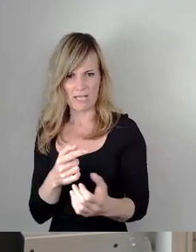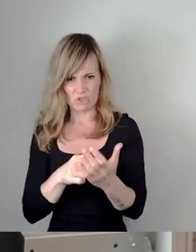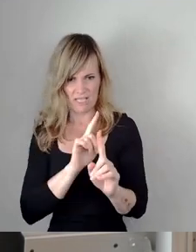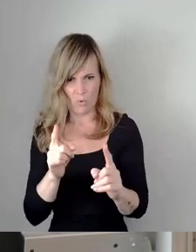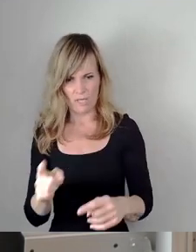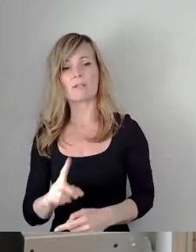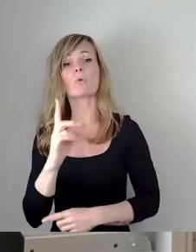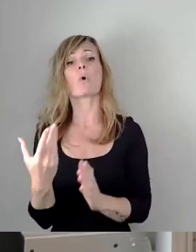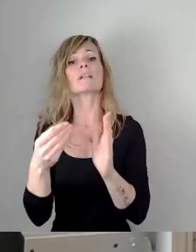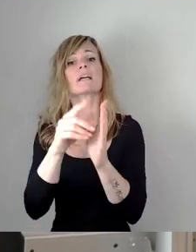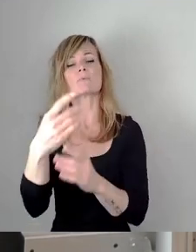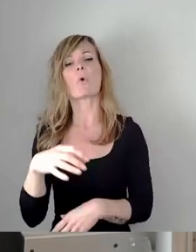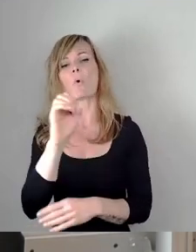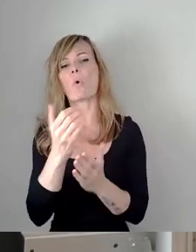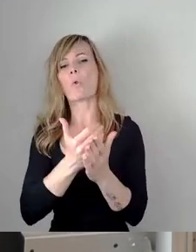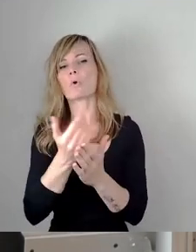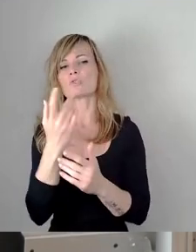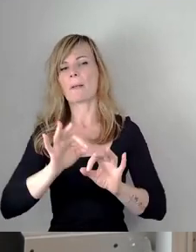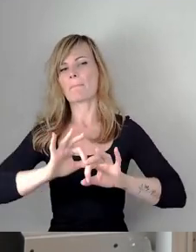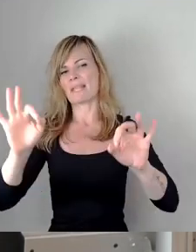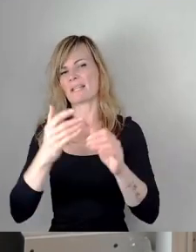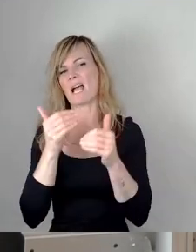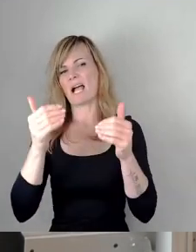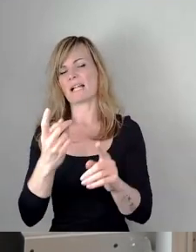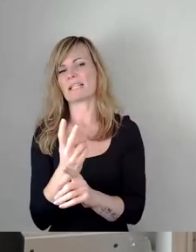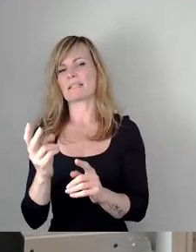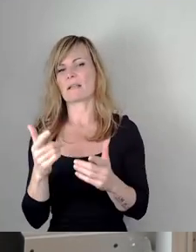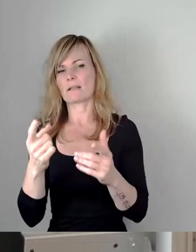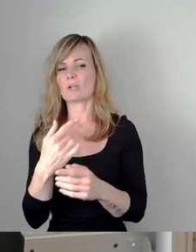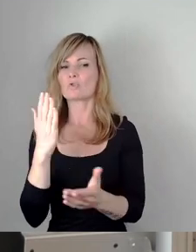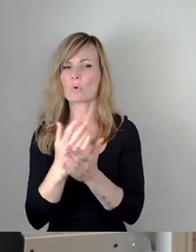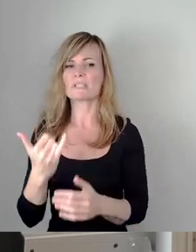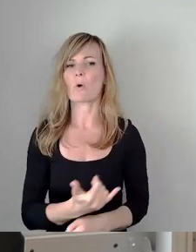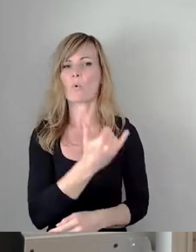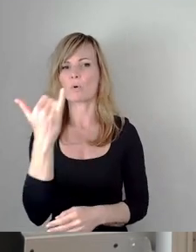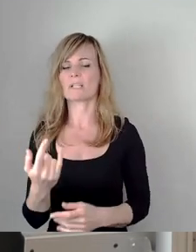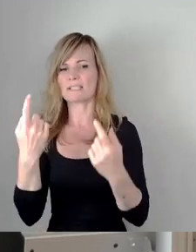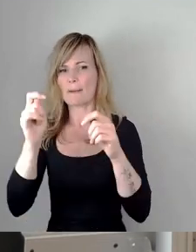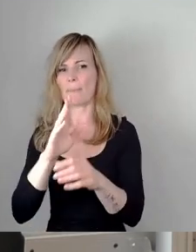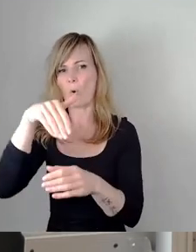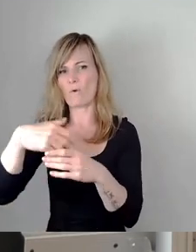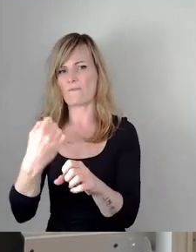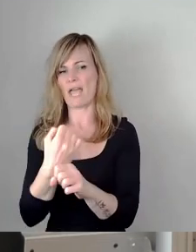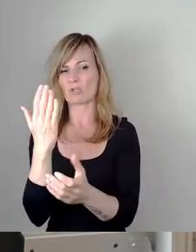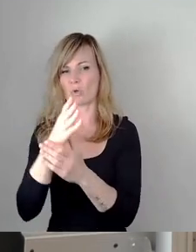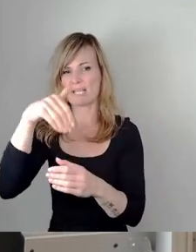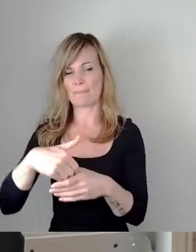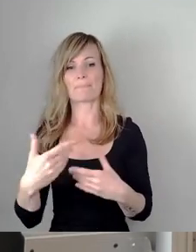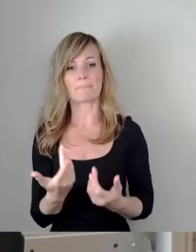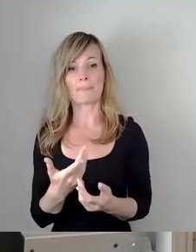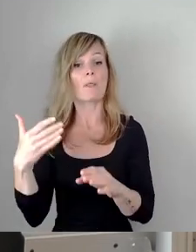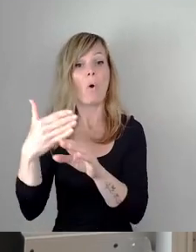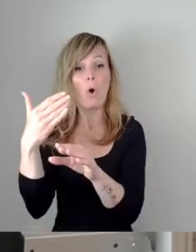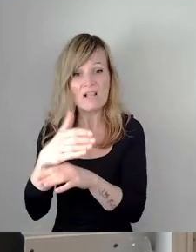Der ökologischste, nachhaltigste und klimaschonendste Baustoff ist der, der Jahrhunderte am Bau ist, im Bauwerk. Mit Holz haben Sie unter